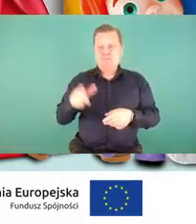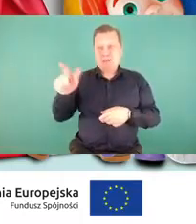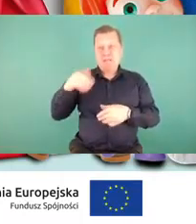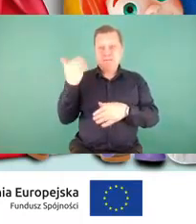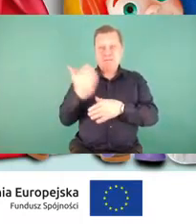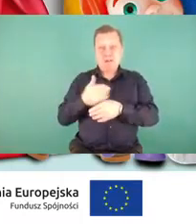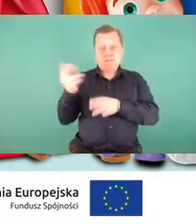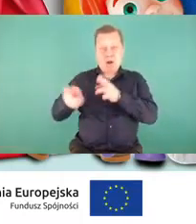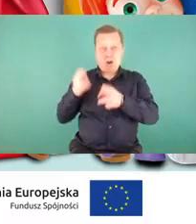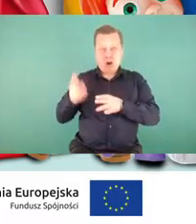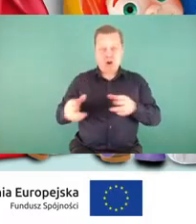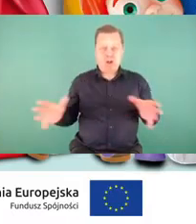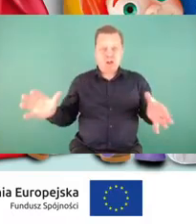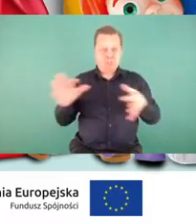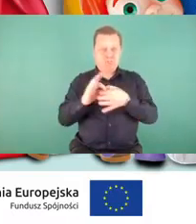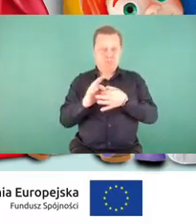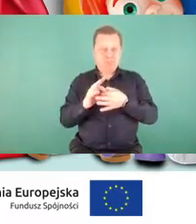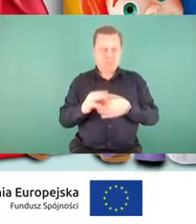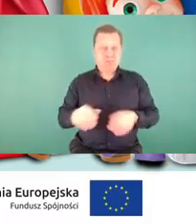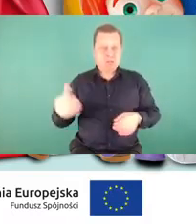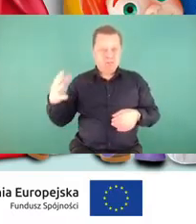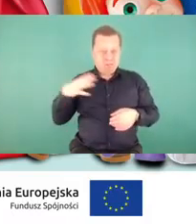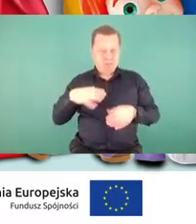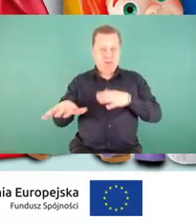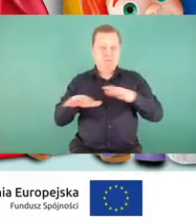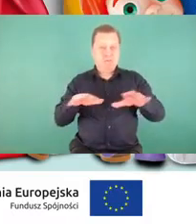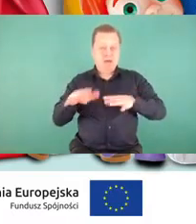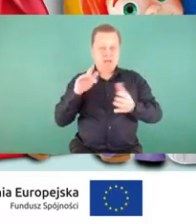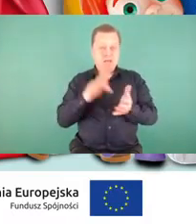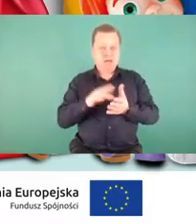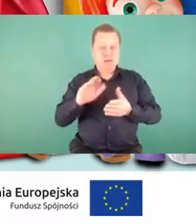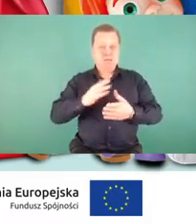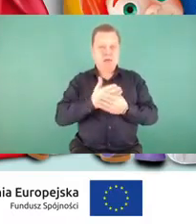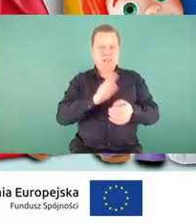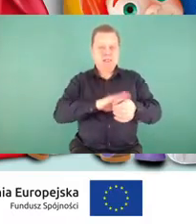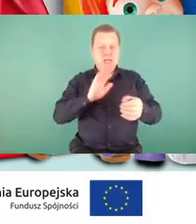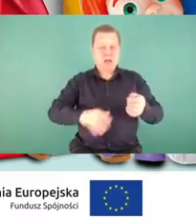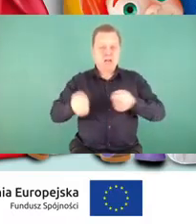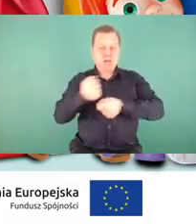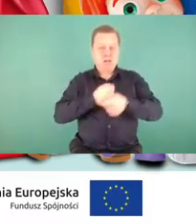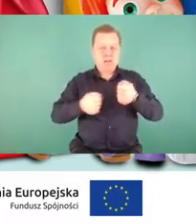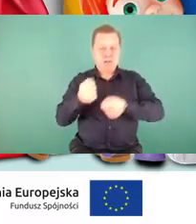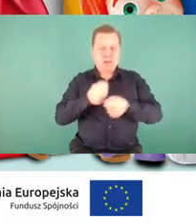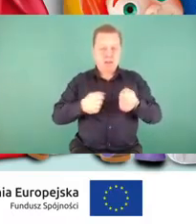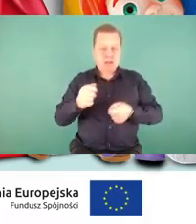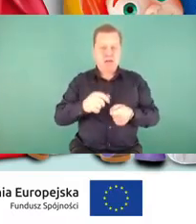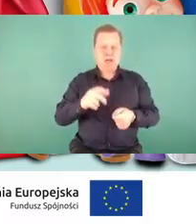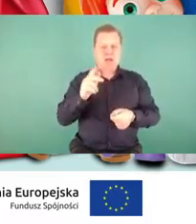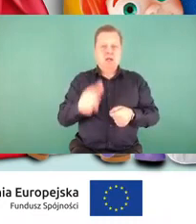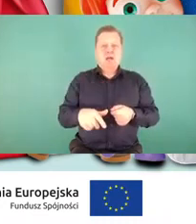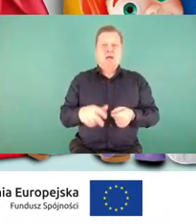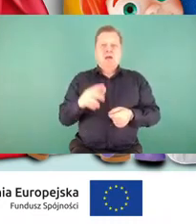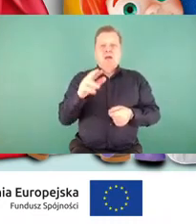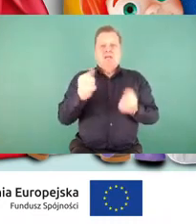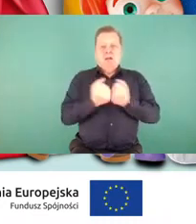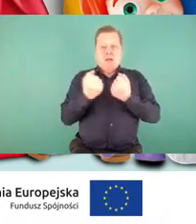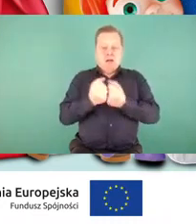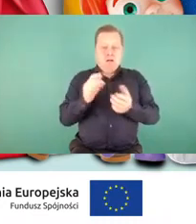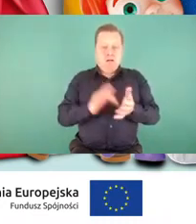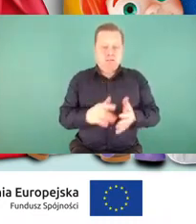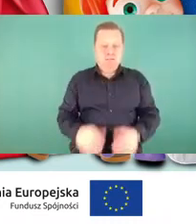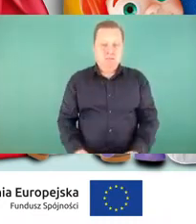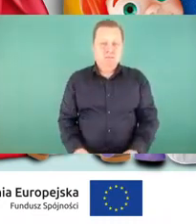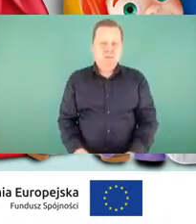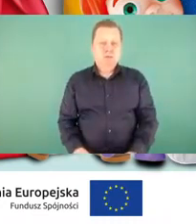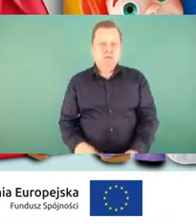które miało miejsce podczas międzynarodowych targów TRAKO. Dzięki nawiązaniu współpracy